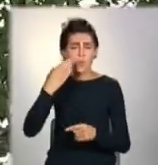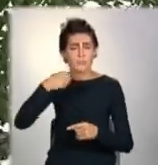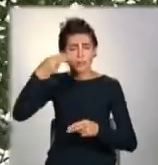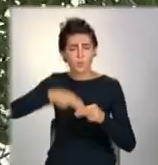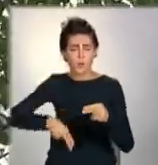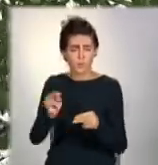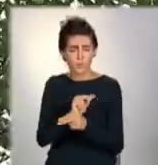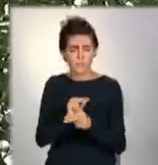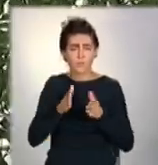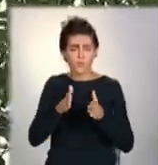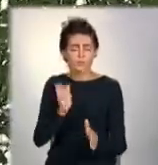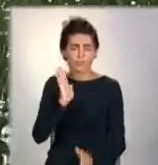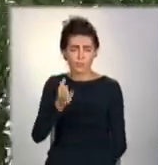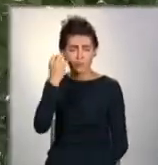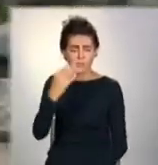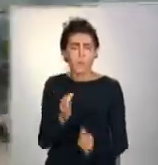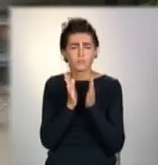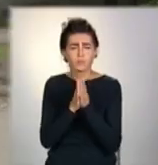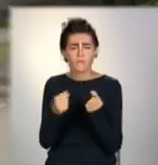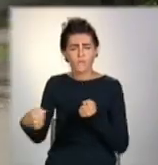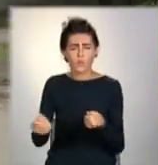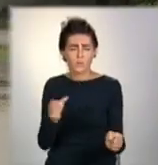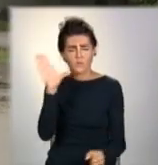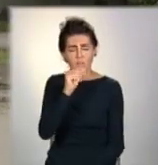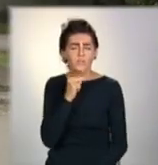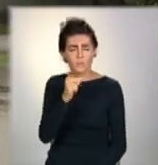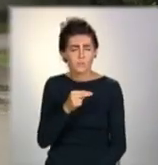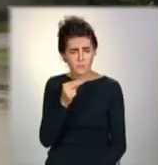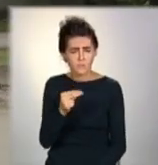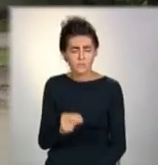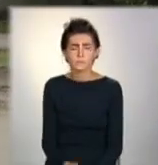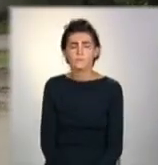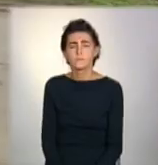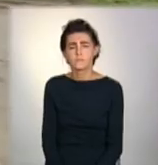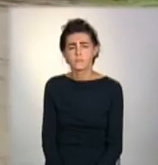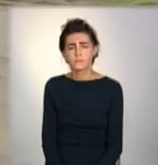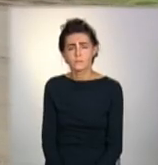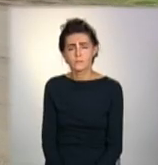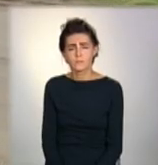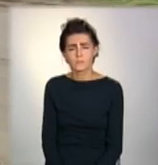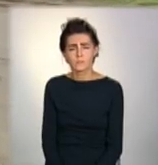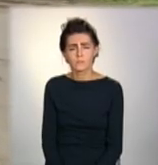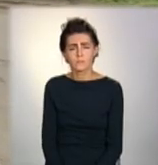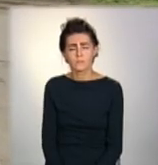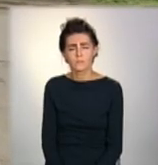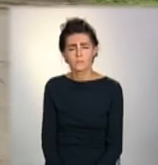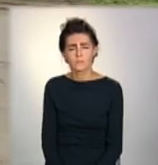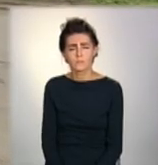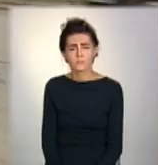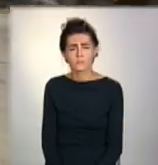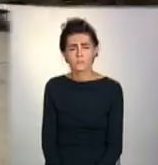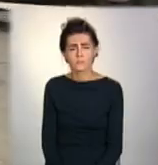робіт, кажуть дорожники. Тож просять водіїв бути пильними. Олена Успенська, Володимир Краснов, Делеканал